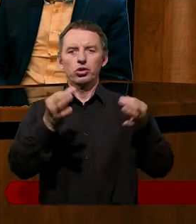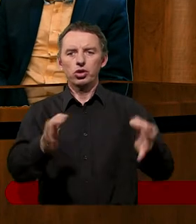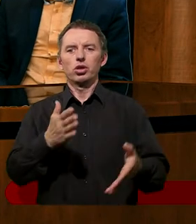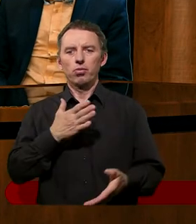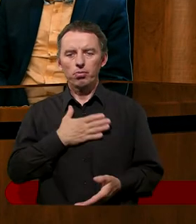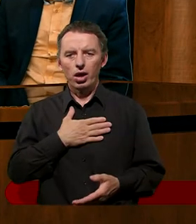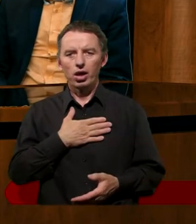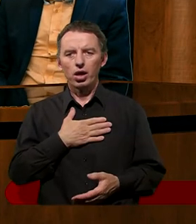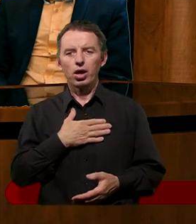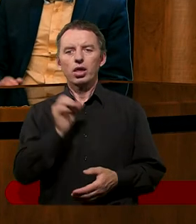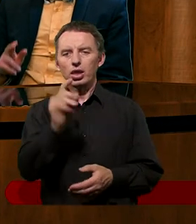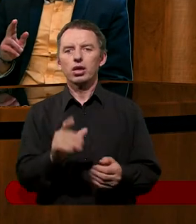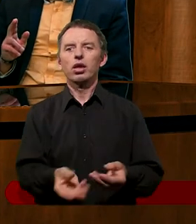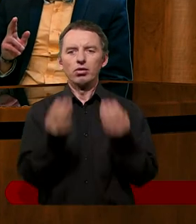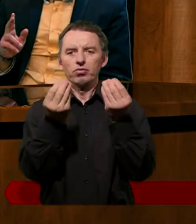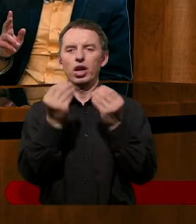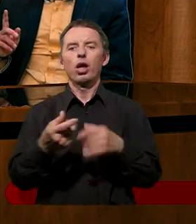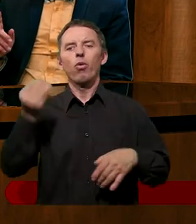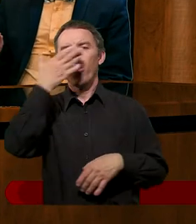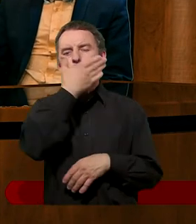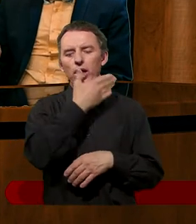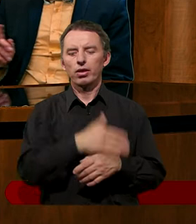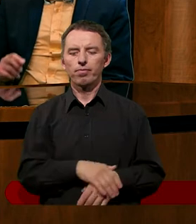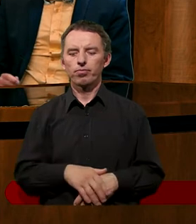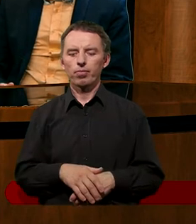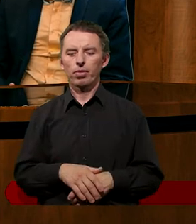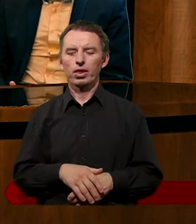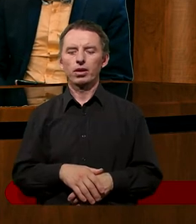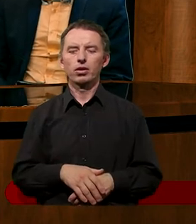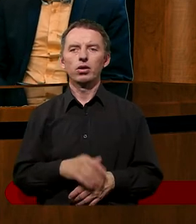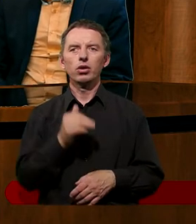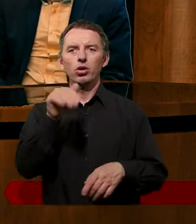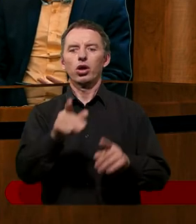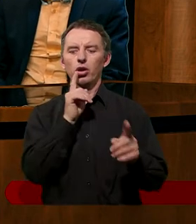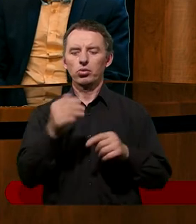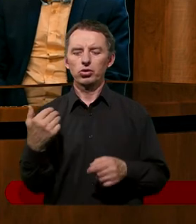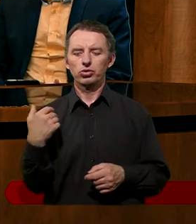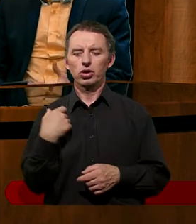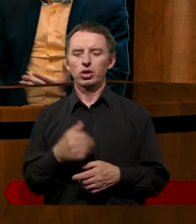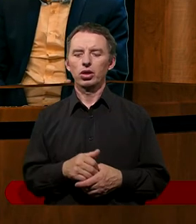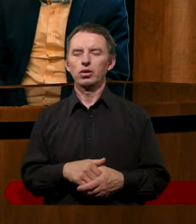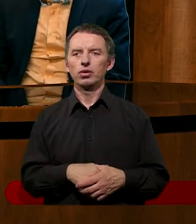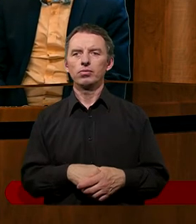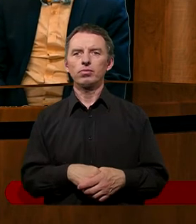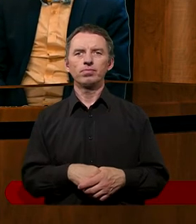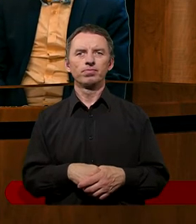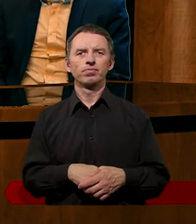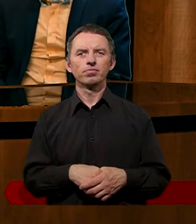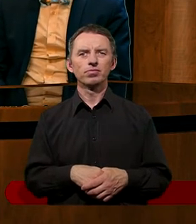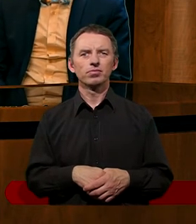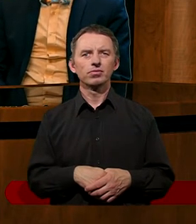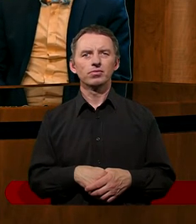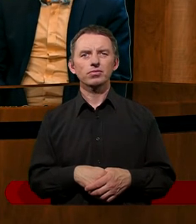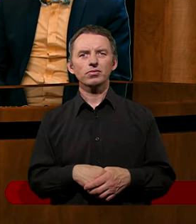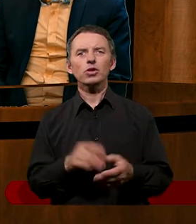mamy taki smaczny obiad. Jeszcze jedna myśl. Popatrzcie, czym wam się najprościej rozmawia, jak jesteśmy głodni, już tego głodu się uczepmy. O